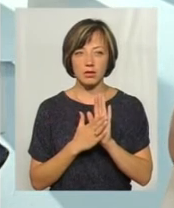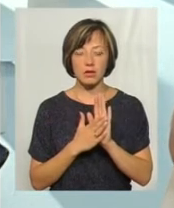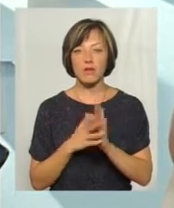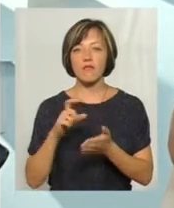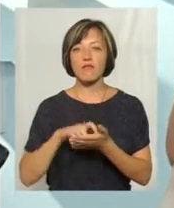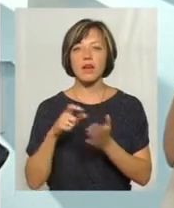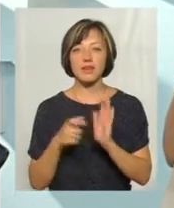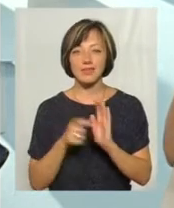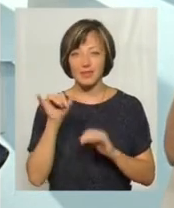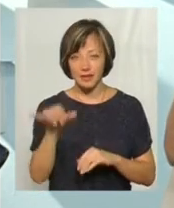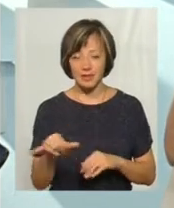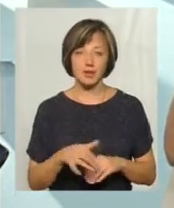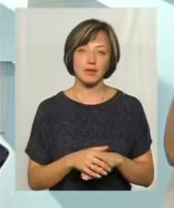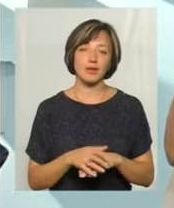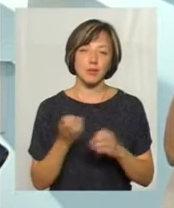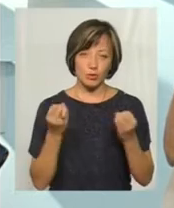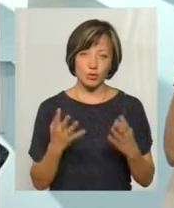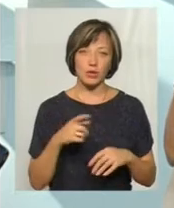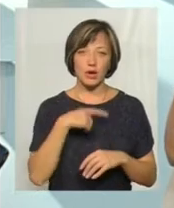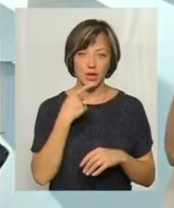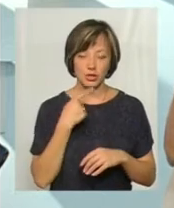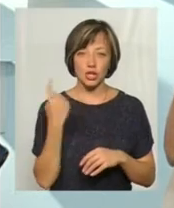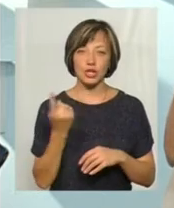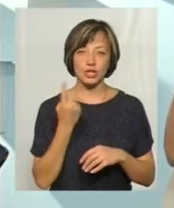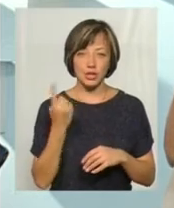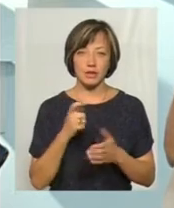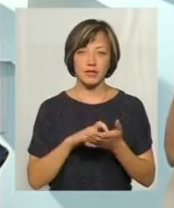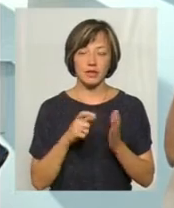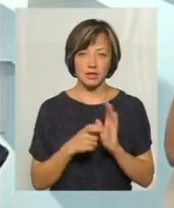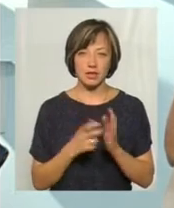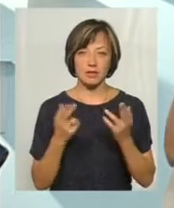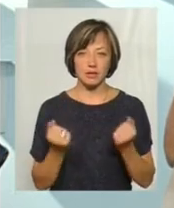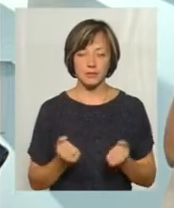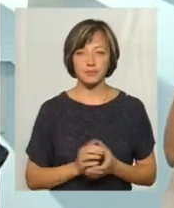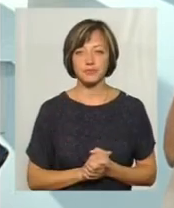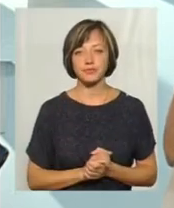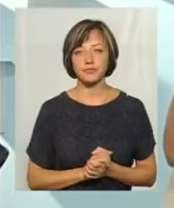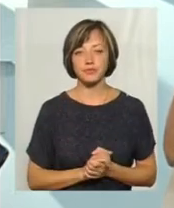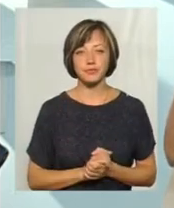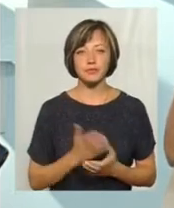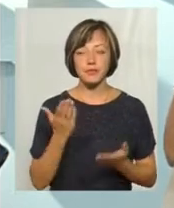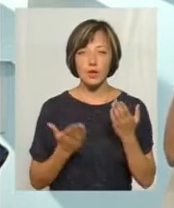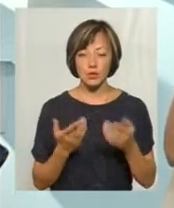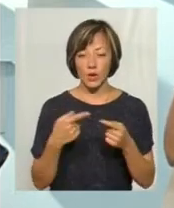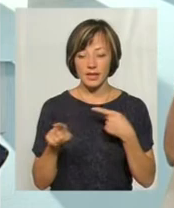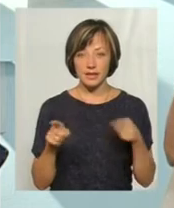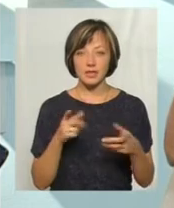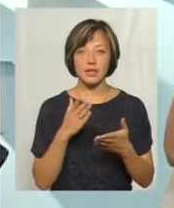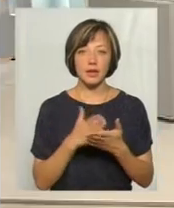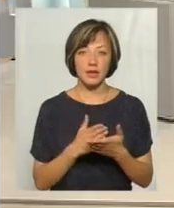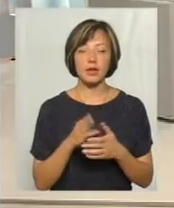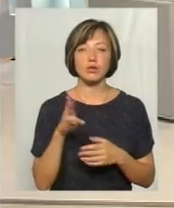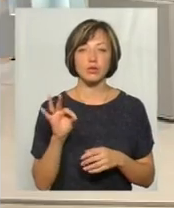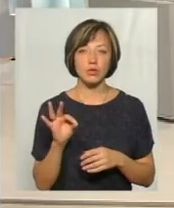знаходиться у споживача в квартирі. Тобто, попросту кажучи, лічильник і квартирний. Квартирний лічильник, так. Якщо виникає така різниця, то